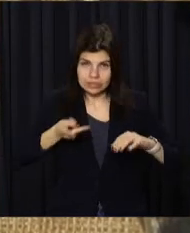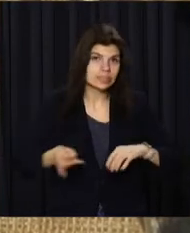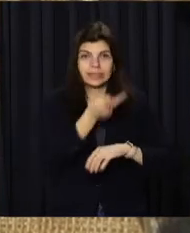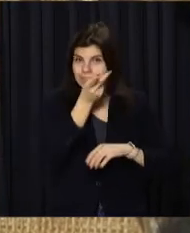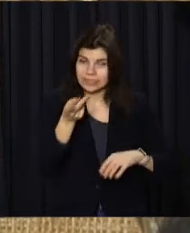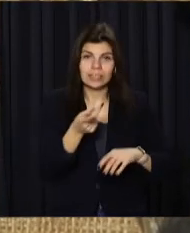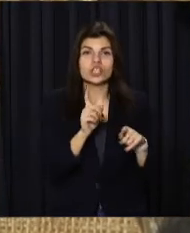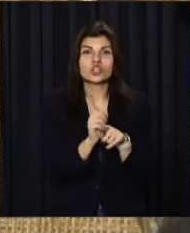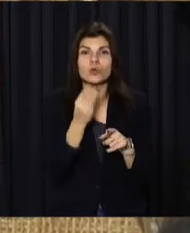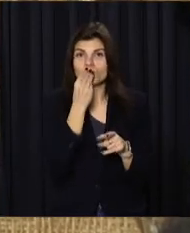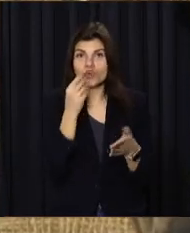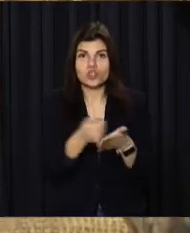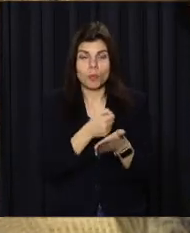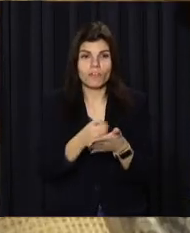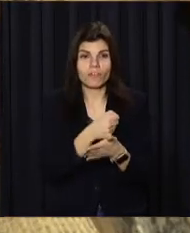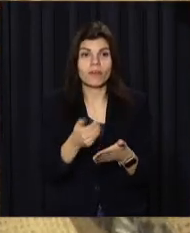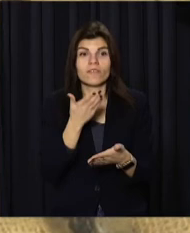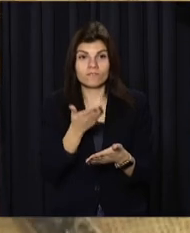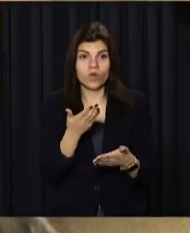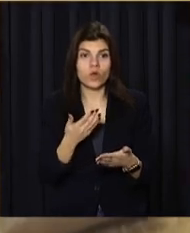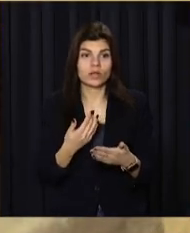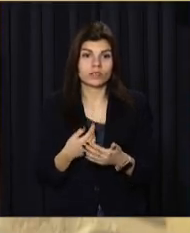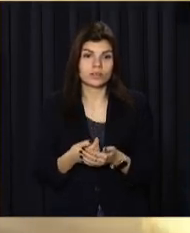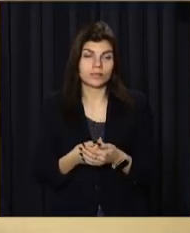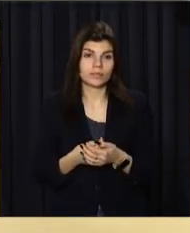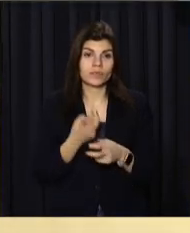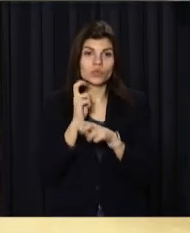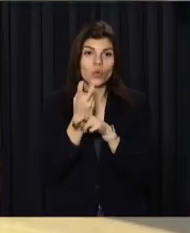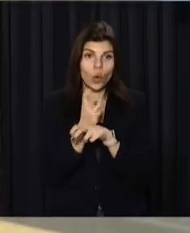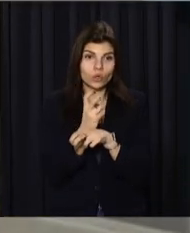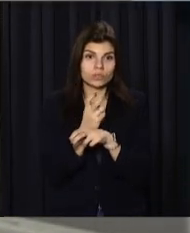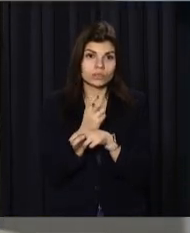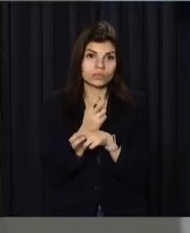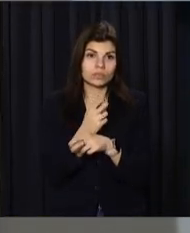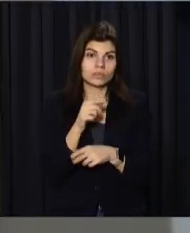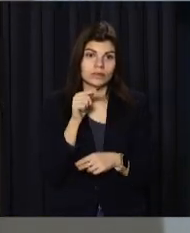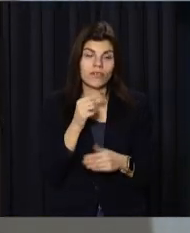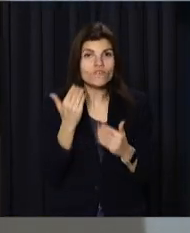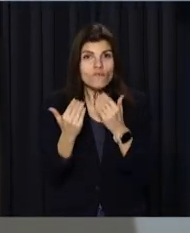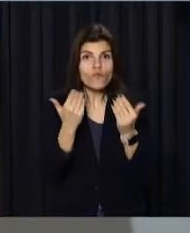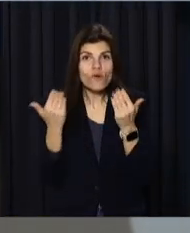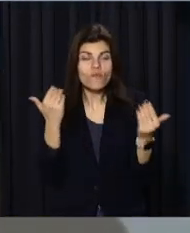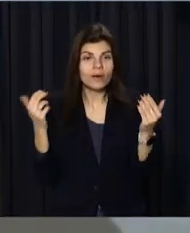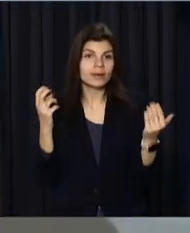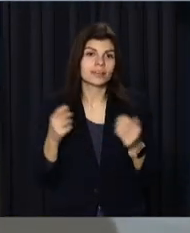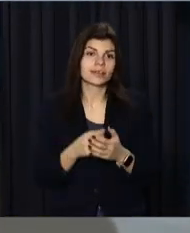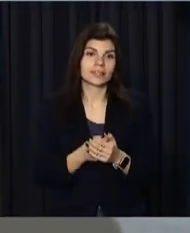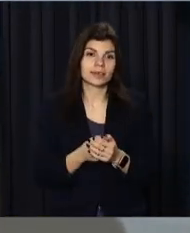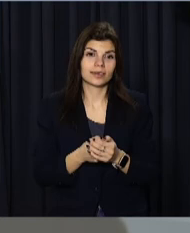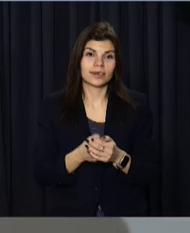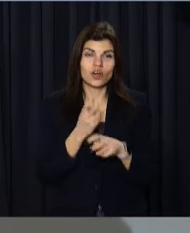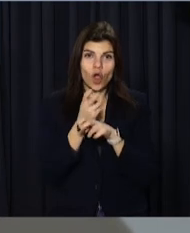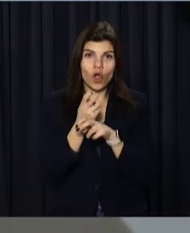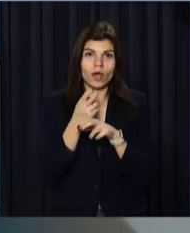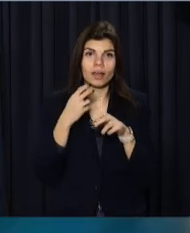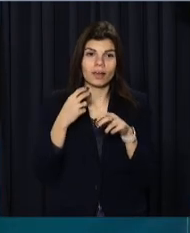їжу. Тут ви можете бачити його ребра та кістки довгих тісток.